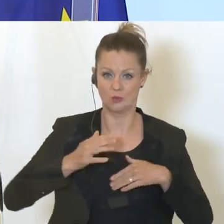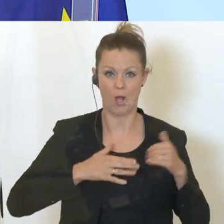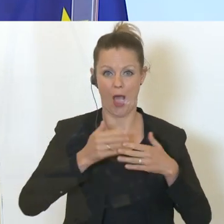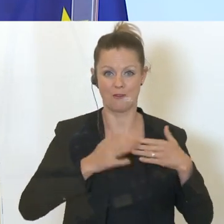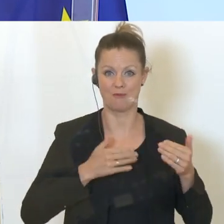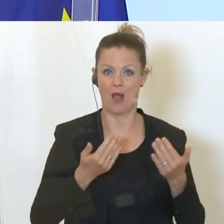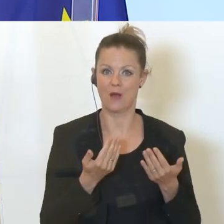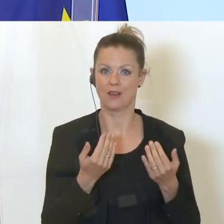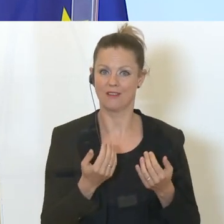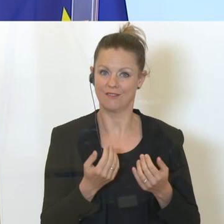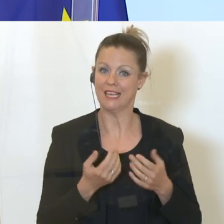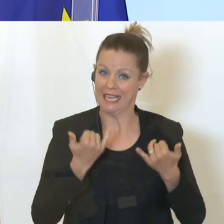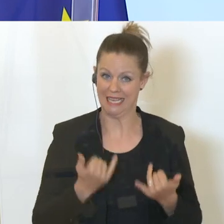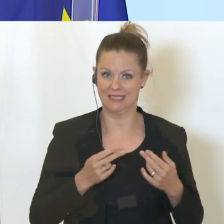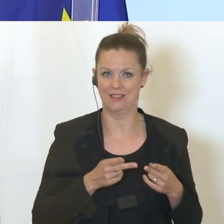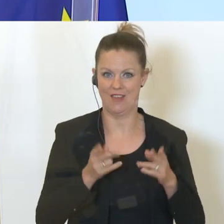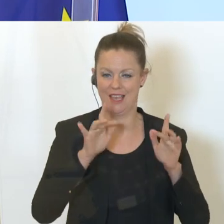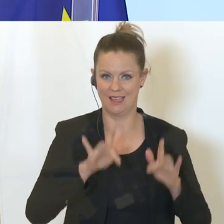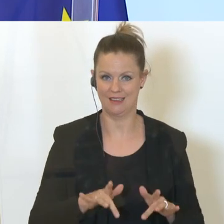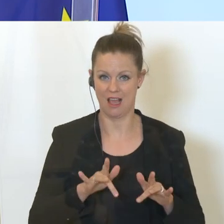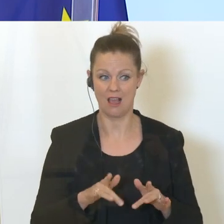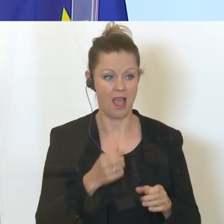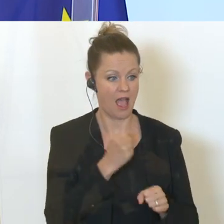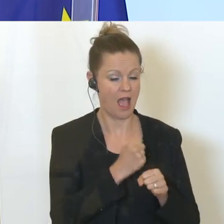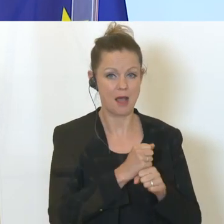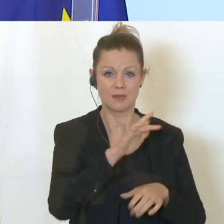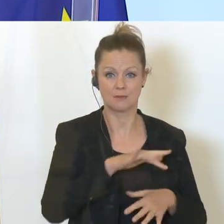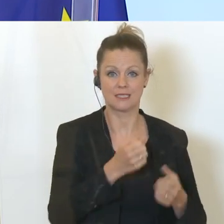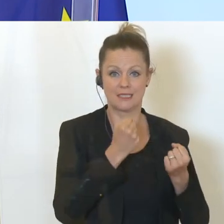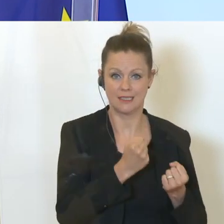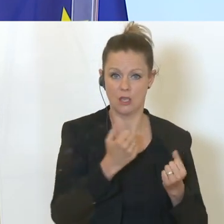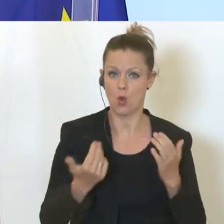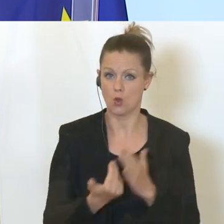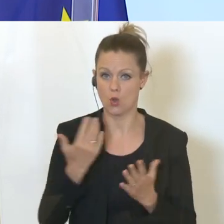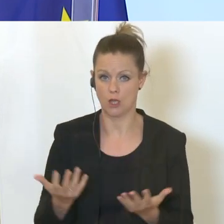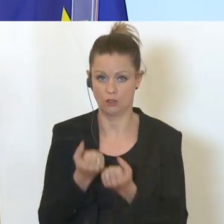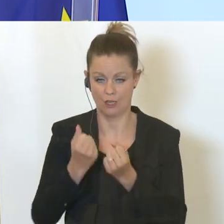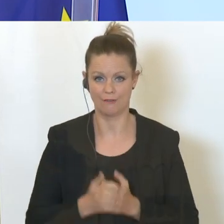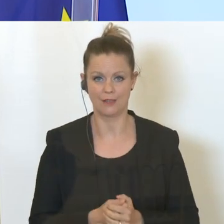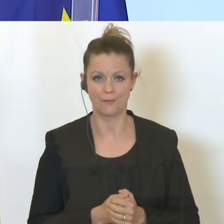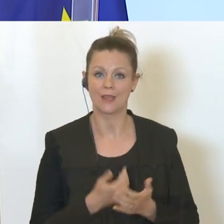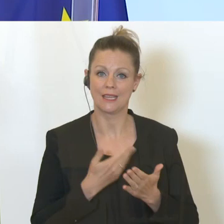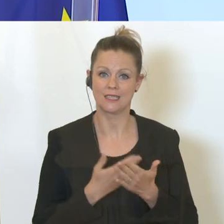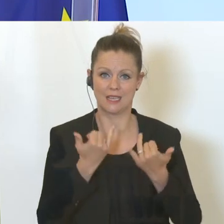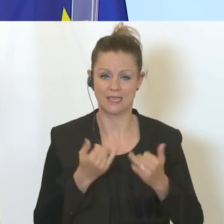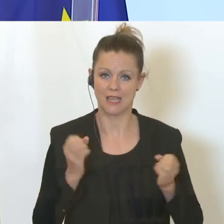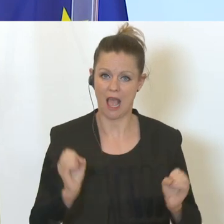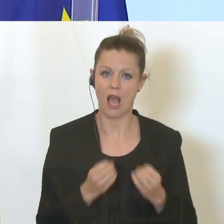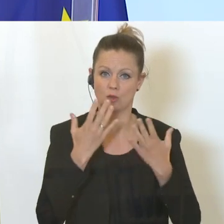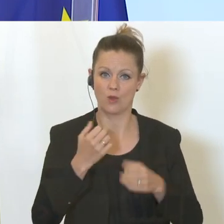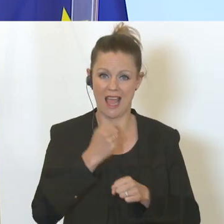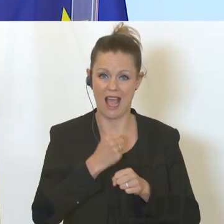Arbeitsplätze zu sichern, aber auch neue zu schaffen. Dementsprechend darf ich Ihnen jetzt die aktuellen Arbeitslosenzahlen